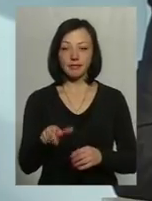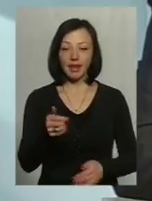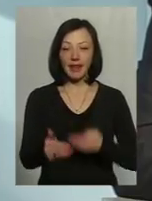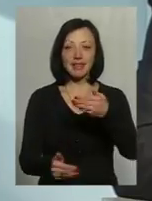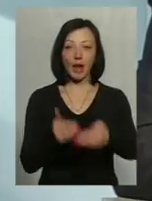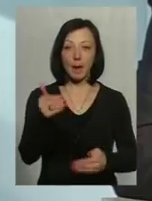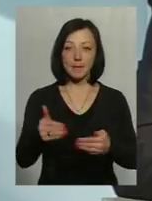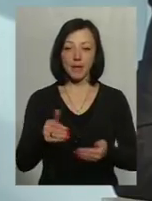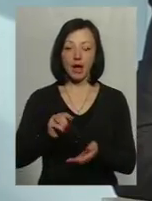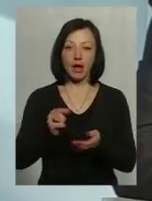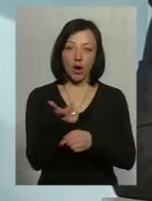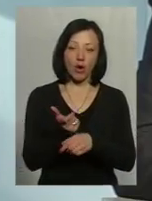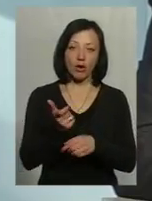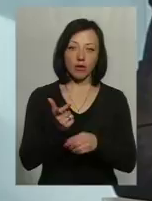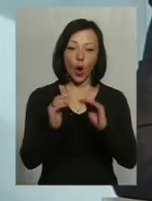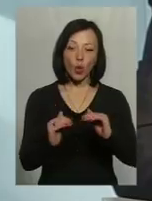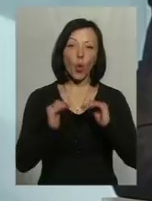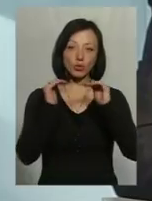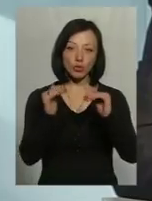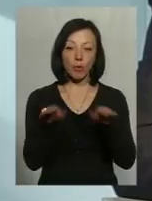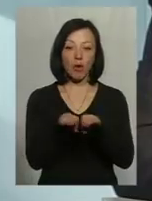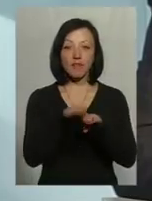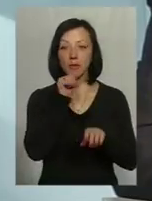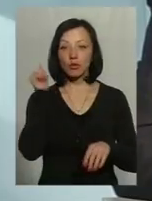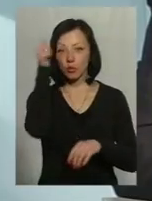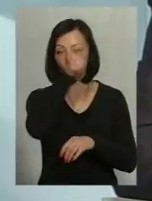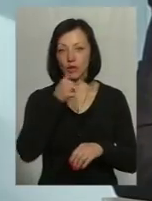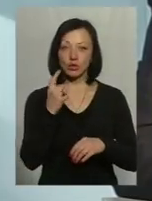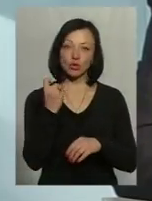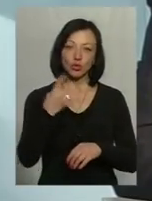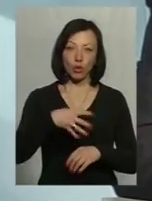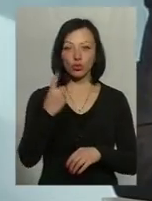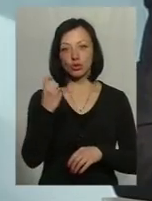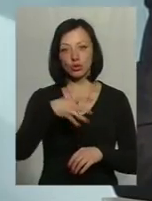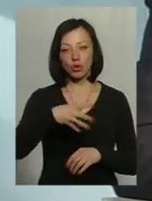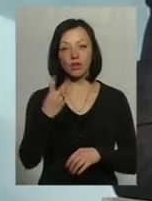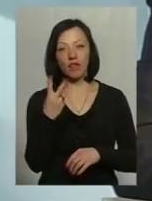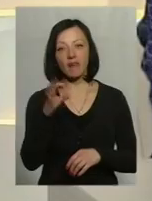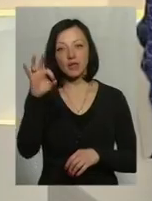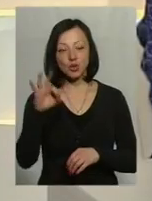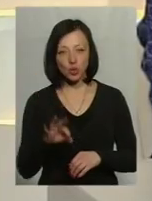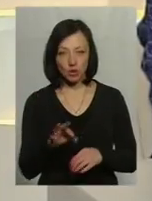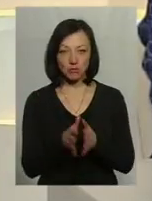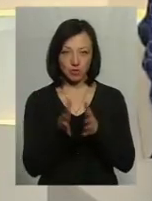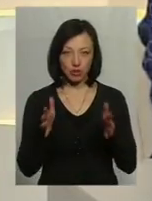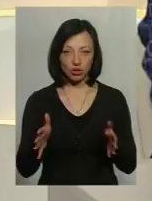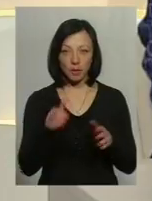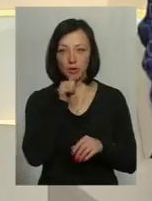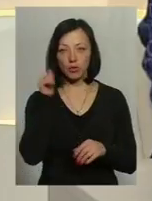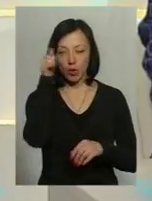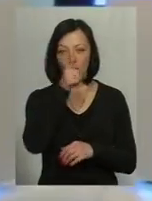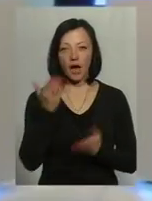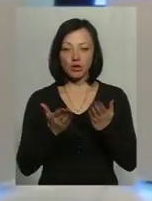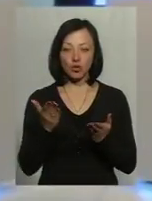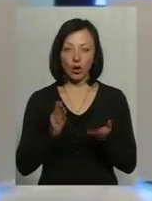відповідного періоду минулого року, лютий місяць, приблизно вже маємо 140-142%. Тобто, якщо росте